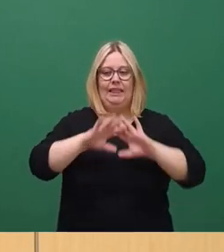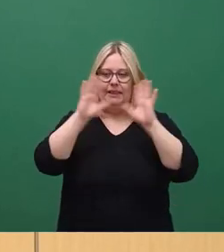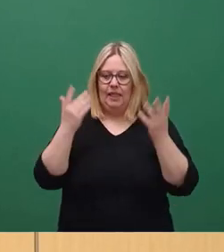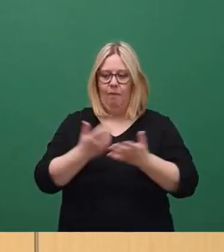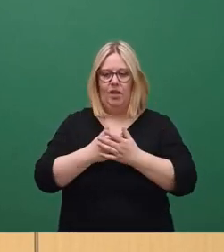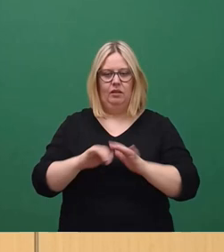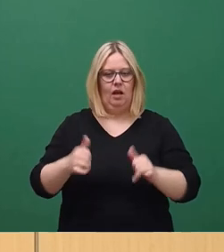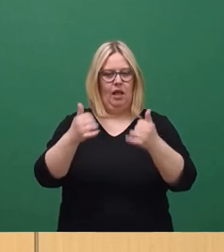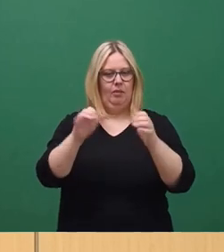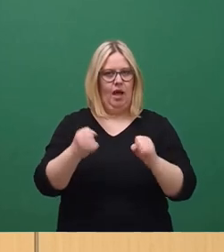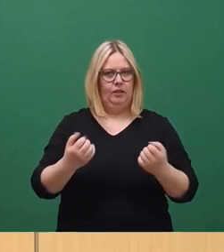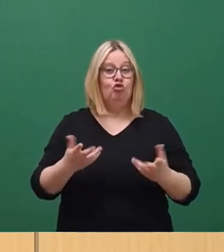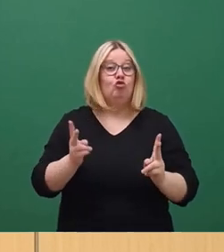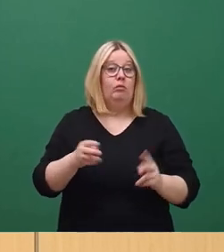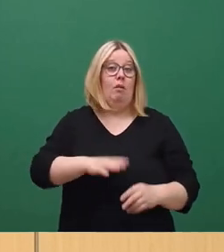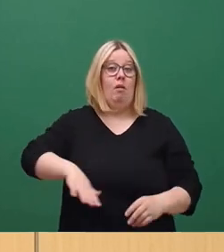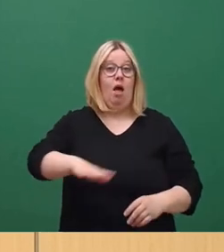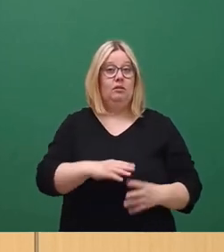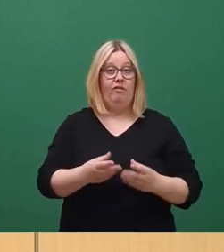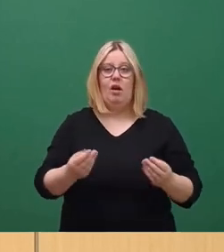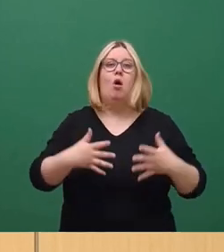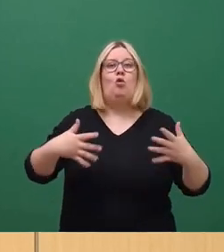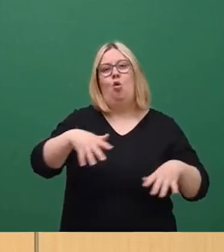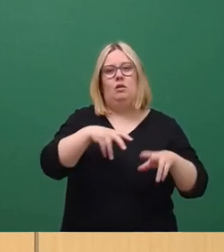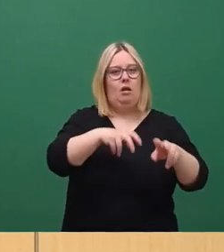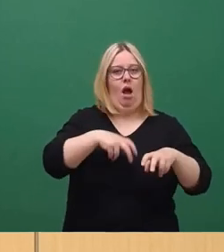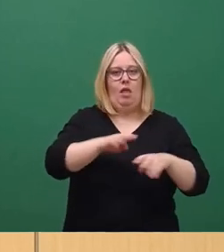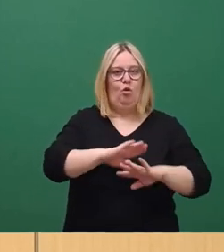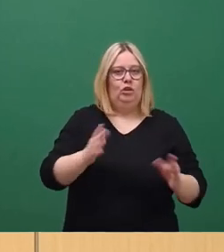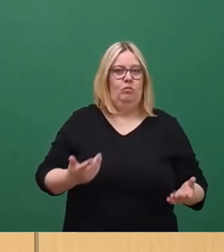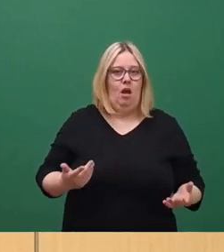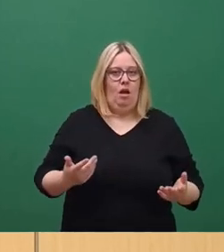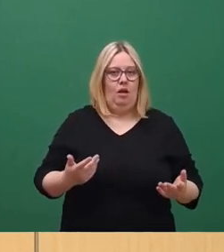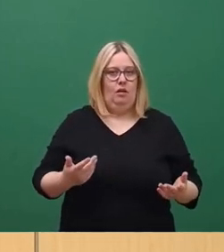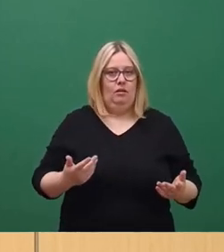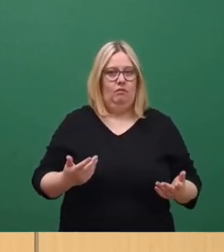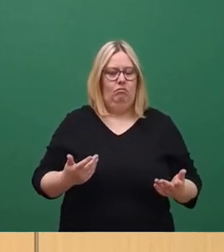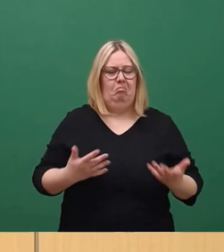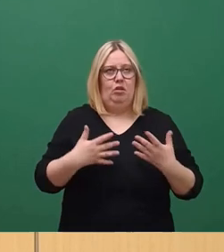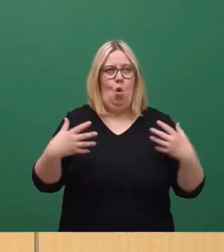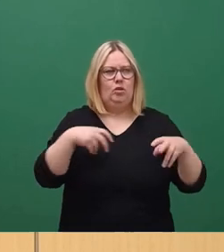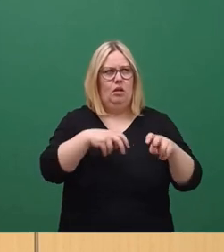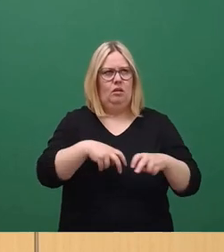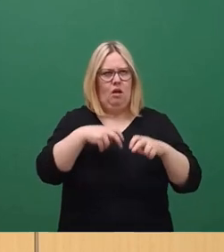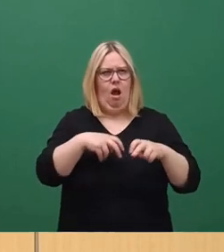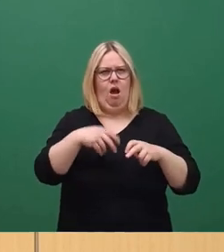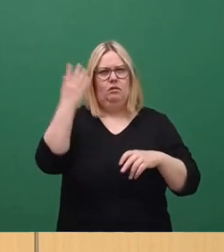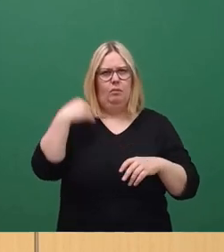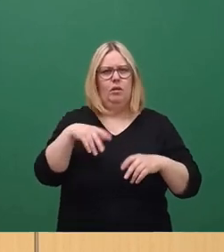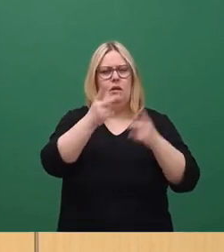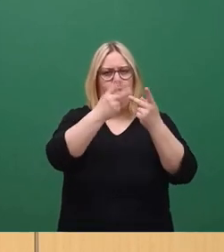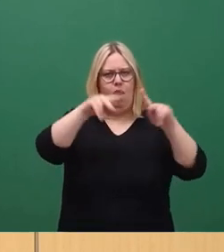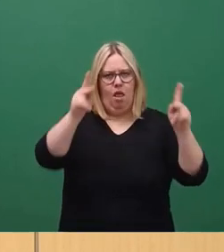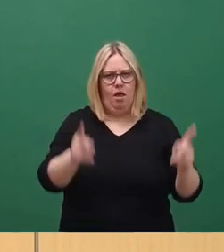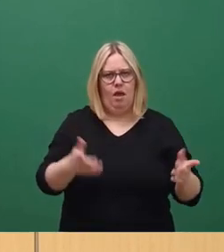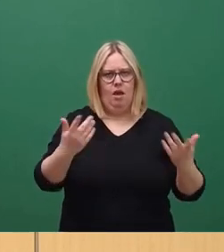erleben ist. Das ist vielleicht sogar richtig. Das ist aber der Große Garten auch nicht. Der Große Garten hat seinen zentralen Punkt mit dem Palais und zerfällt